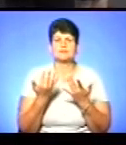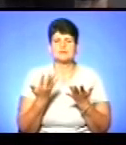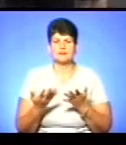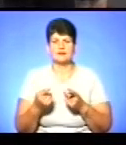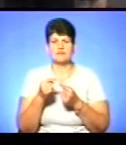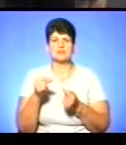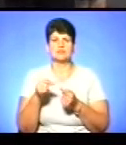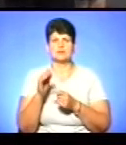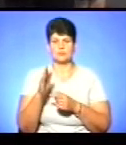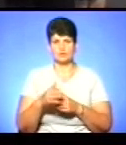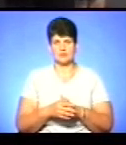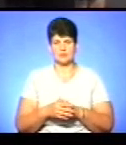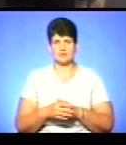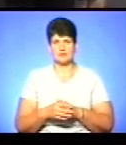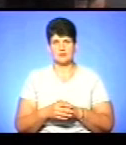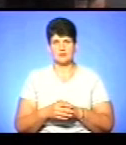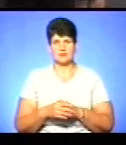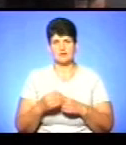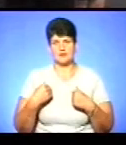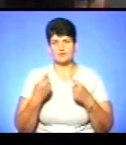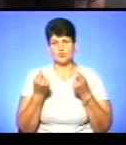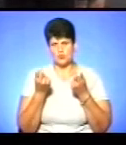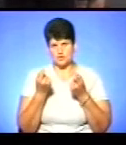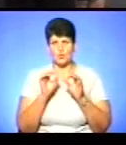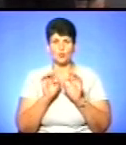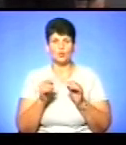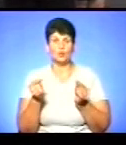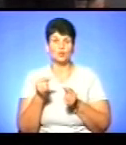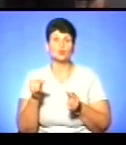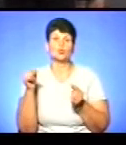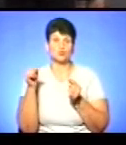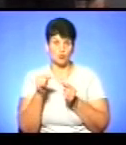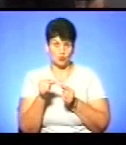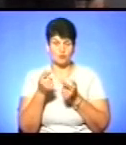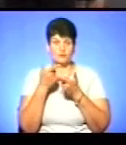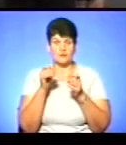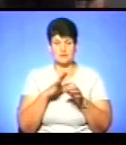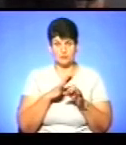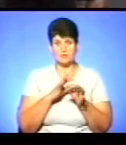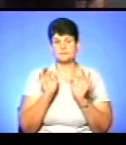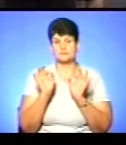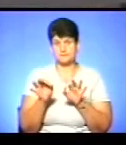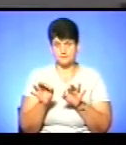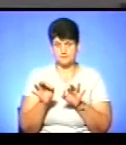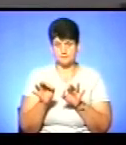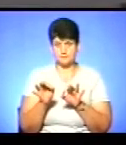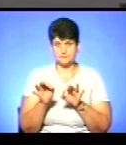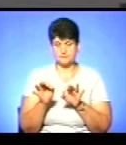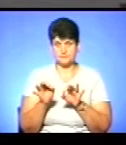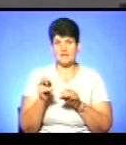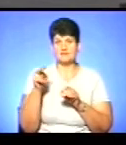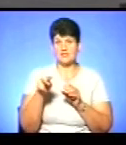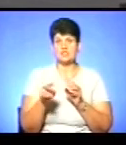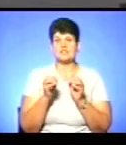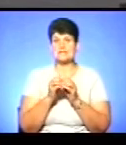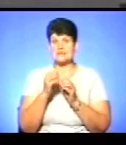визначатися. Розкажіть, будь ласка, більш детальну. я трошки вас уточню, щоб інформація була максимально коректною. У 2010